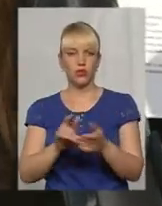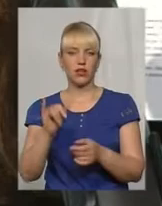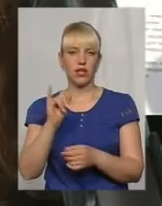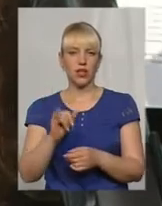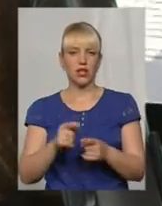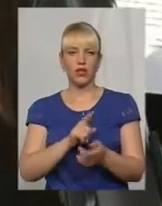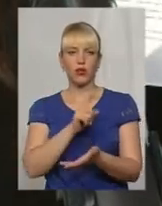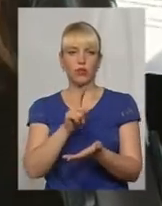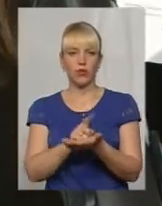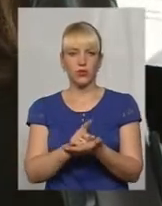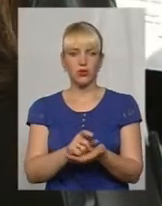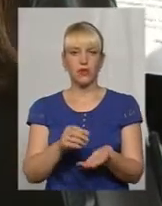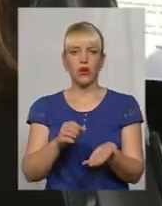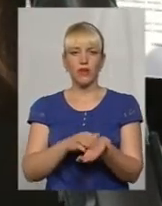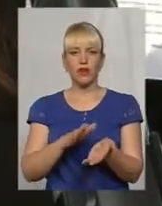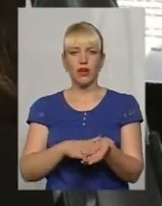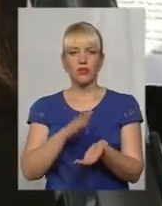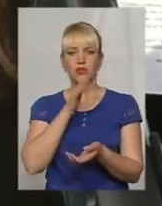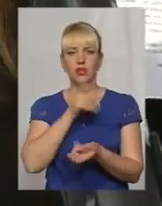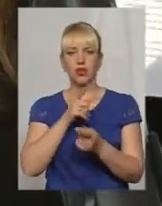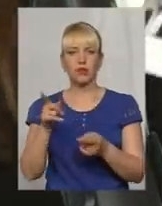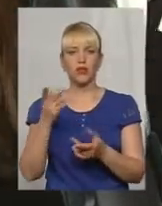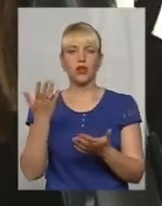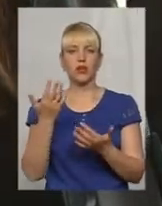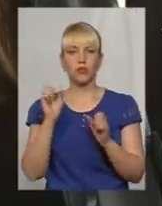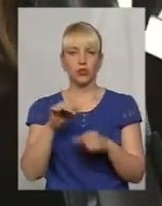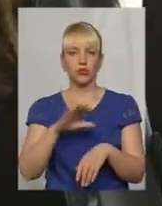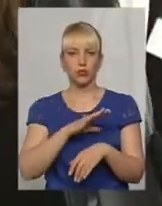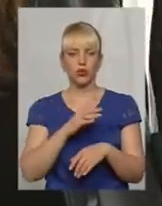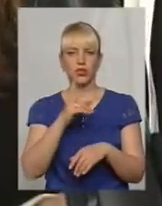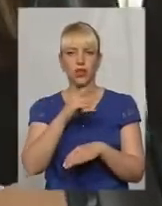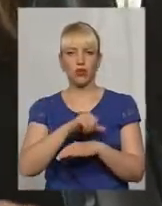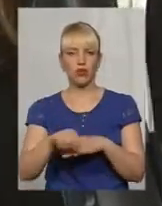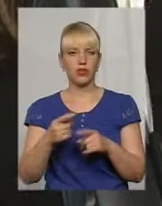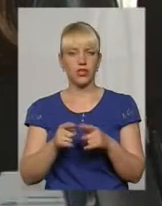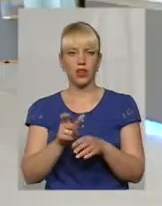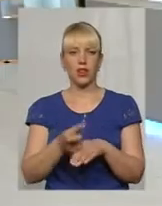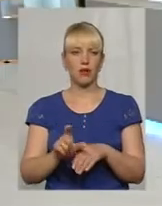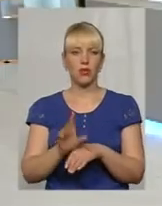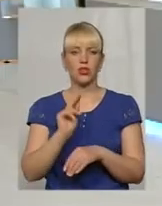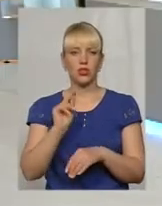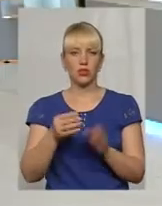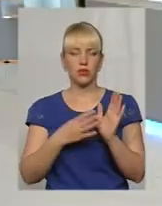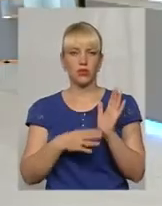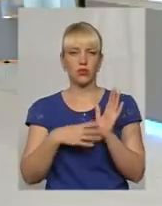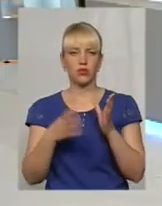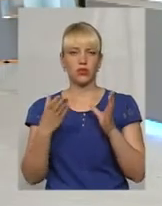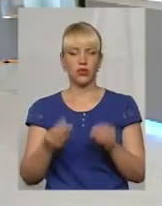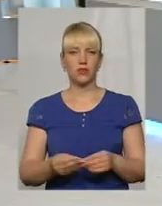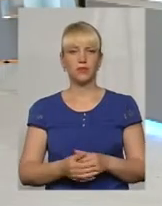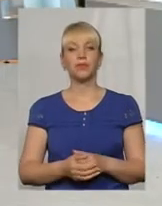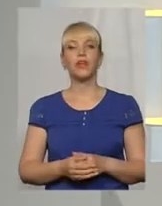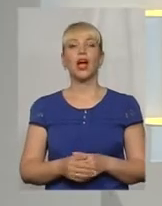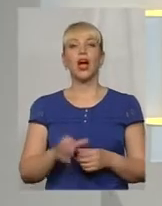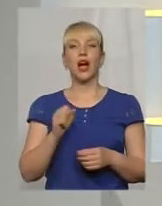обов'язково вказується термін, на який вони можуть перебувати за кордоном. Тобто, це не більше 90 днів зі 180. Скажіть, будь ласка,